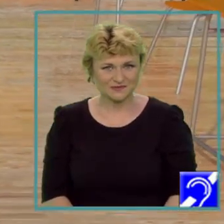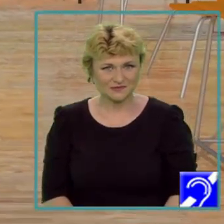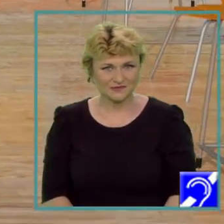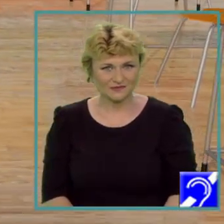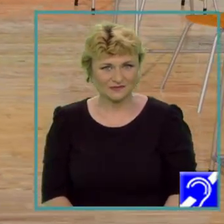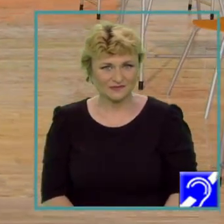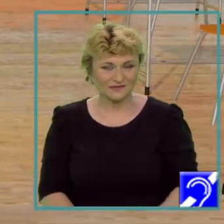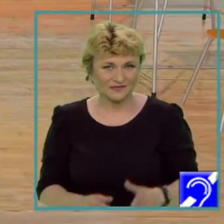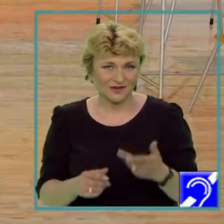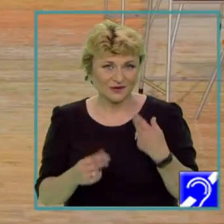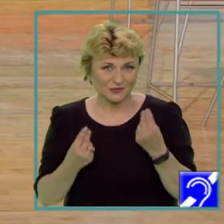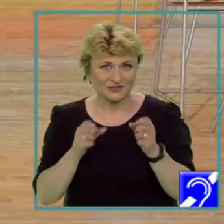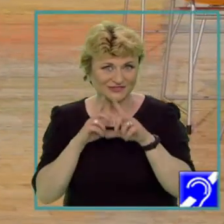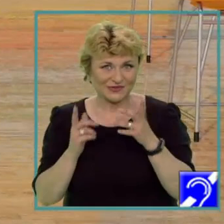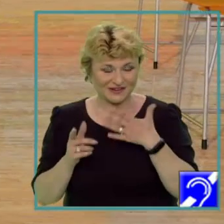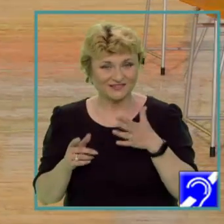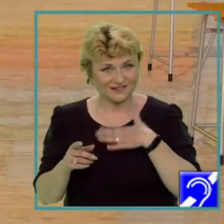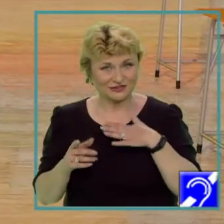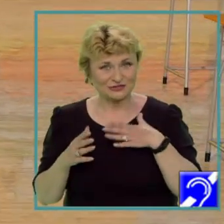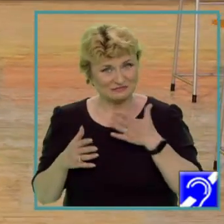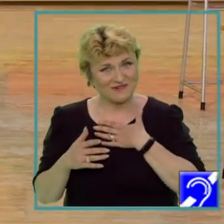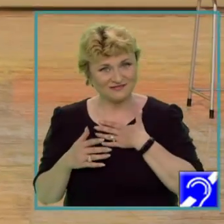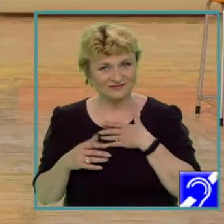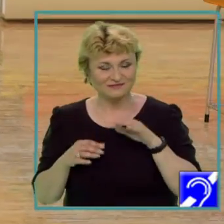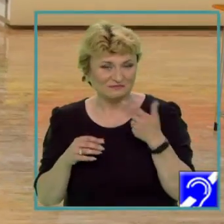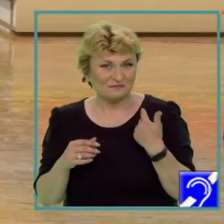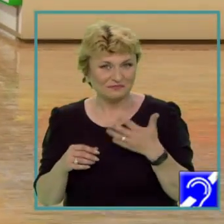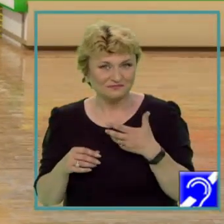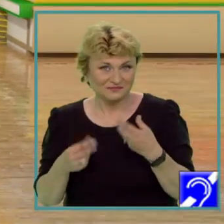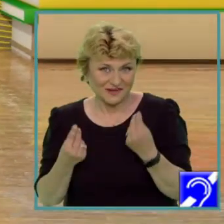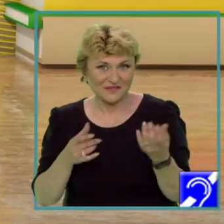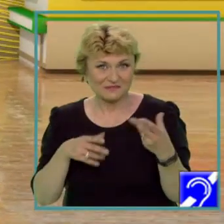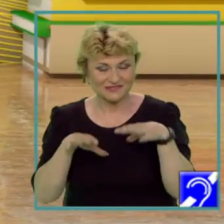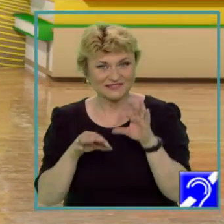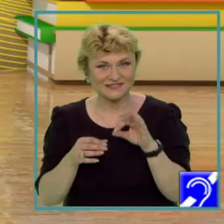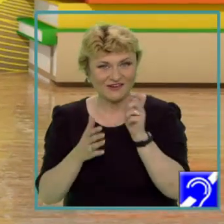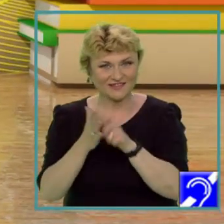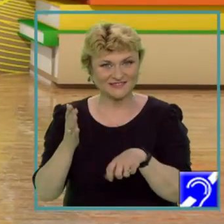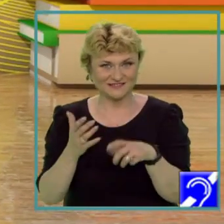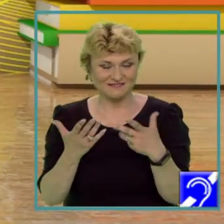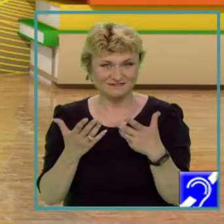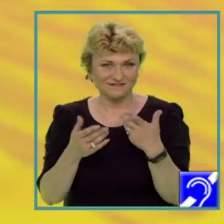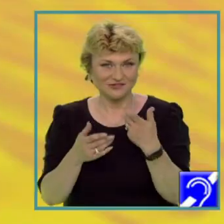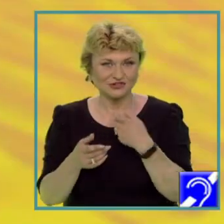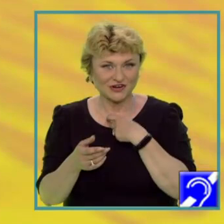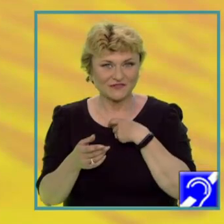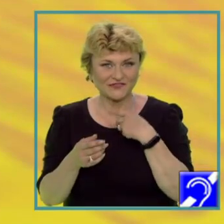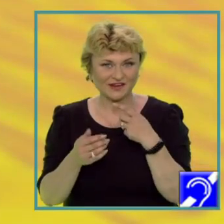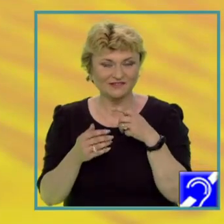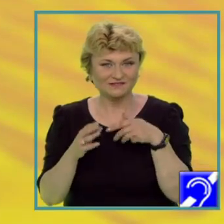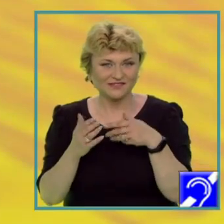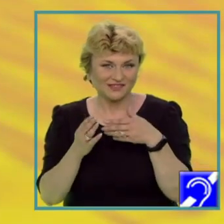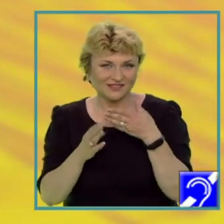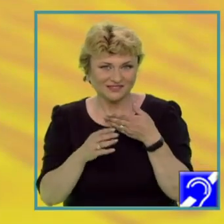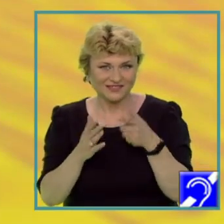Bună ziua, dragi elevi! Bine v-am regăsit la o nouă lecție de geografie în cadrul programului Teleșcoala. Sunt Monica